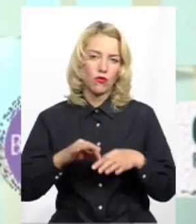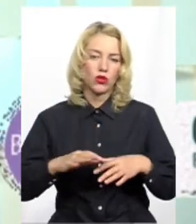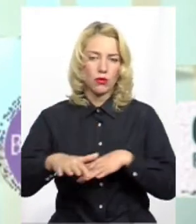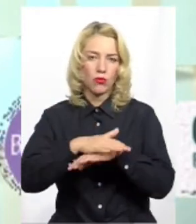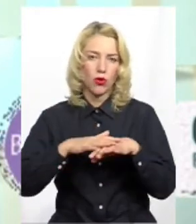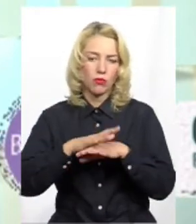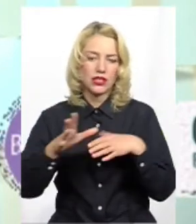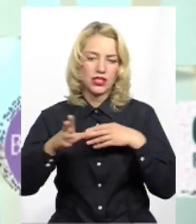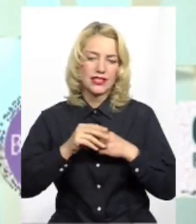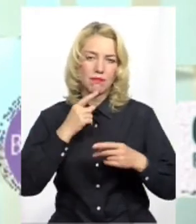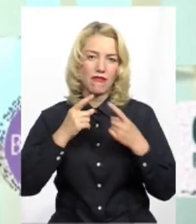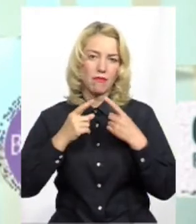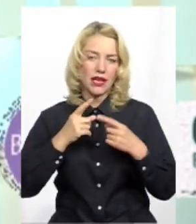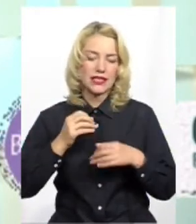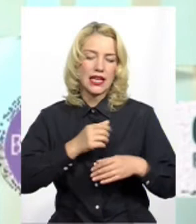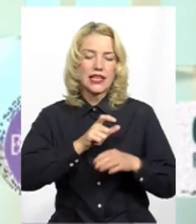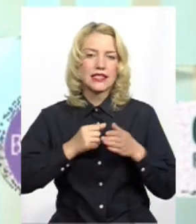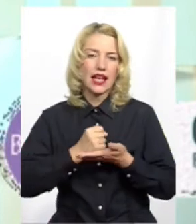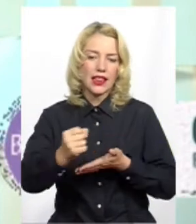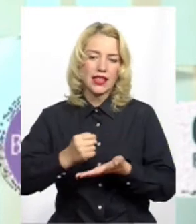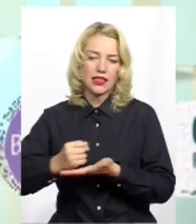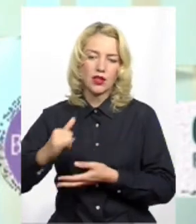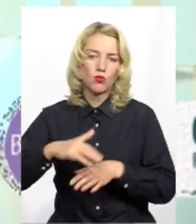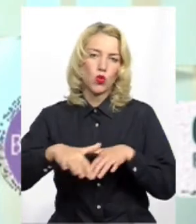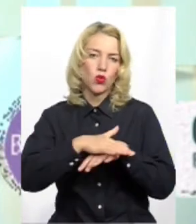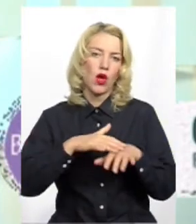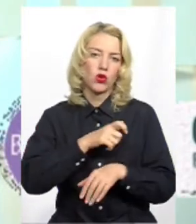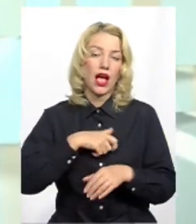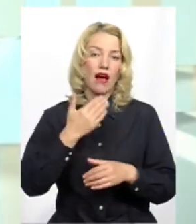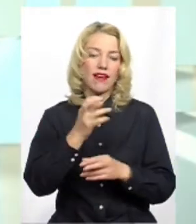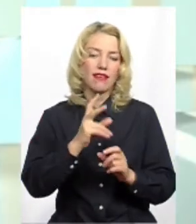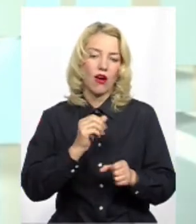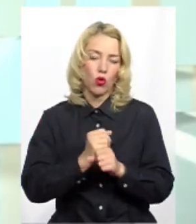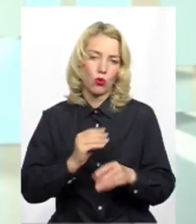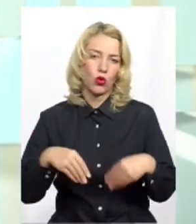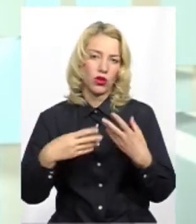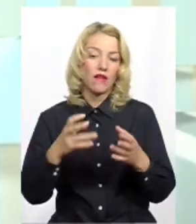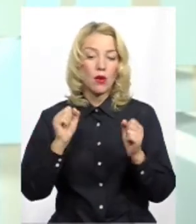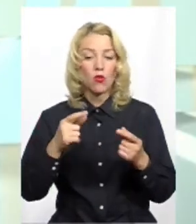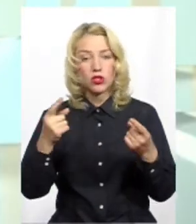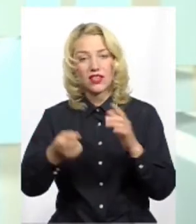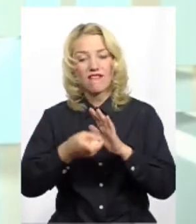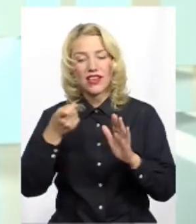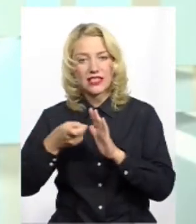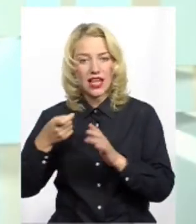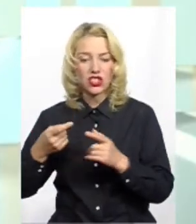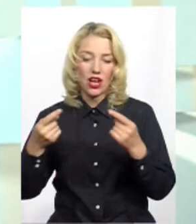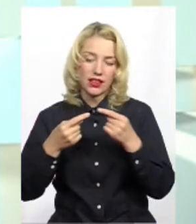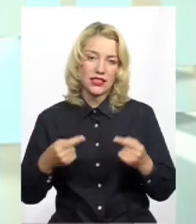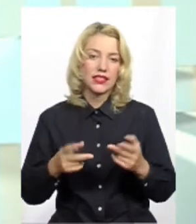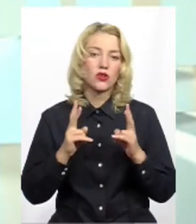співбесіди із кандидатами у народні депутати, а ви, як роботодавці, можете визначатись, кого із